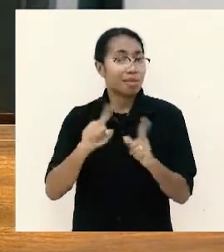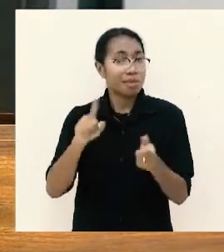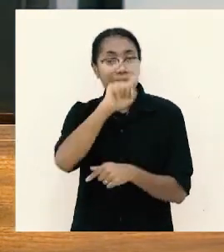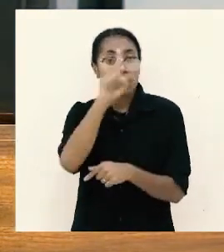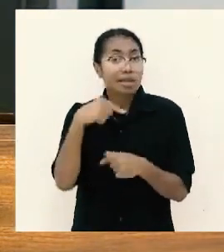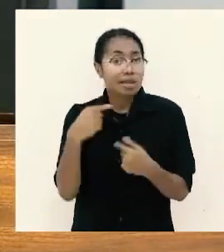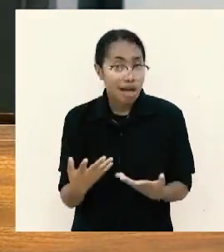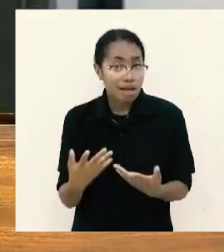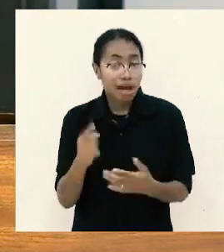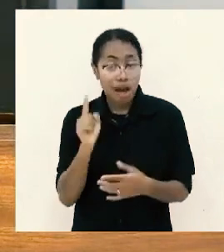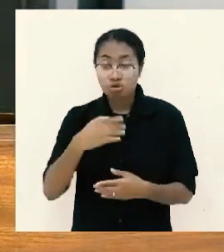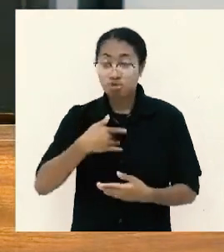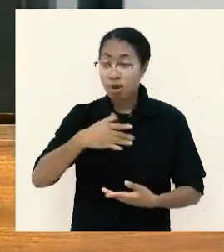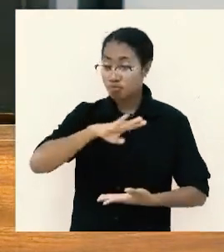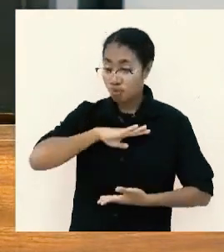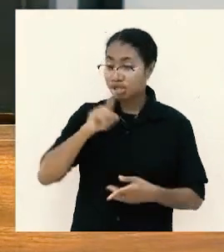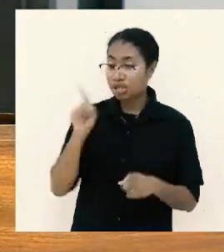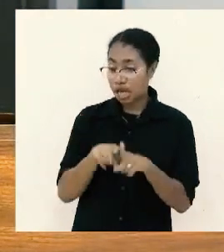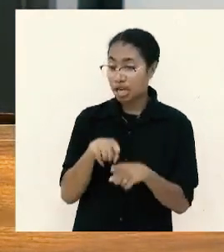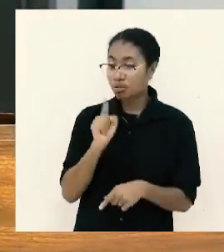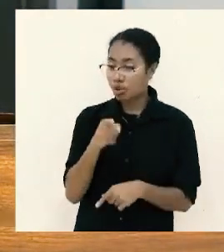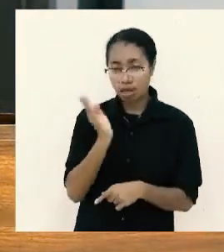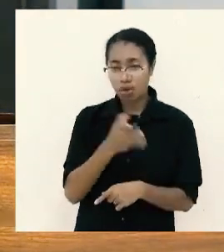saudara puas dengan itu apa tidak